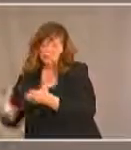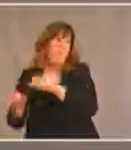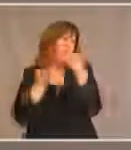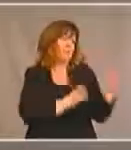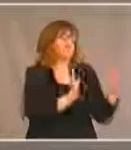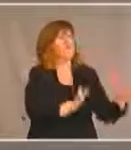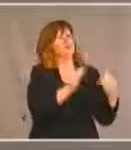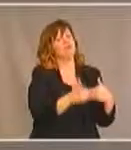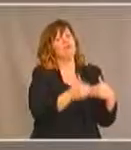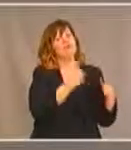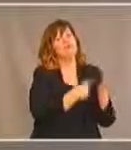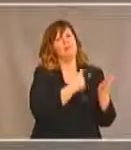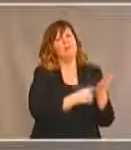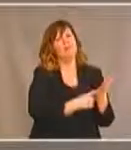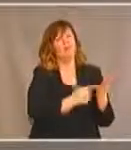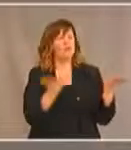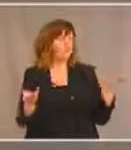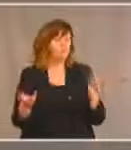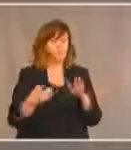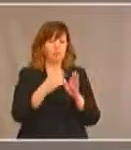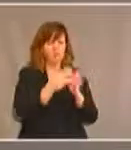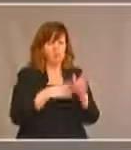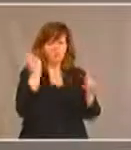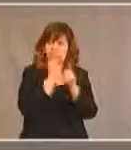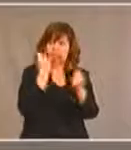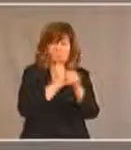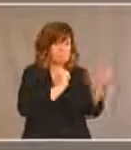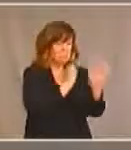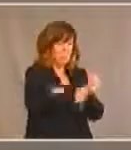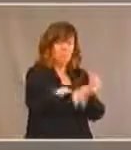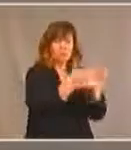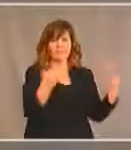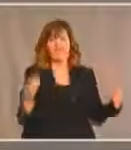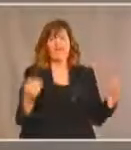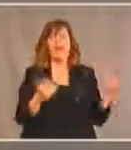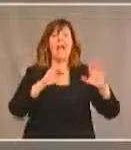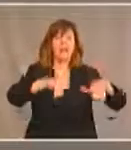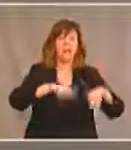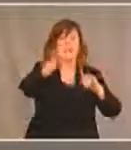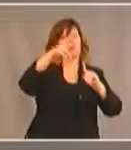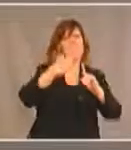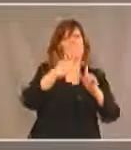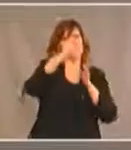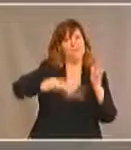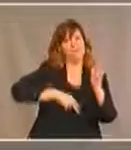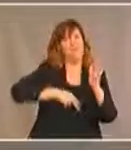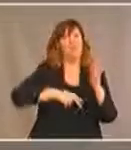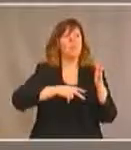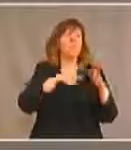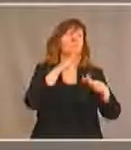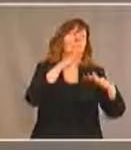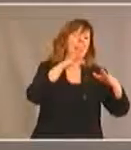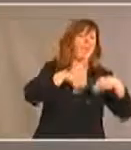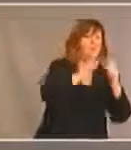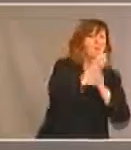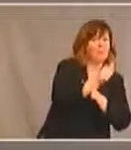'entérinement du texte tel qu'il est. Ensuite, le projet de loi passe en troisième lecture pour être adopté, puis il est envoyé au